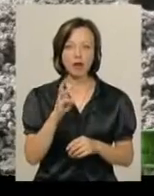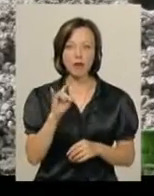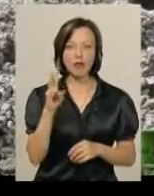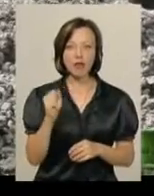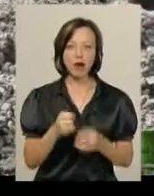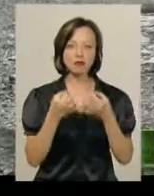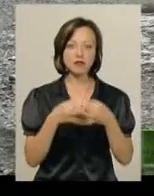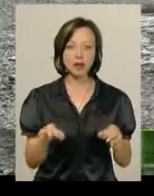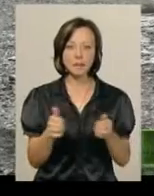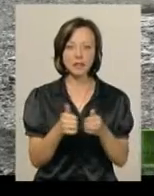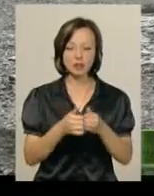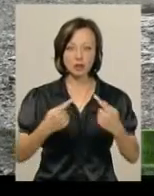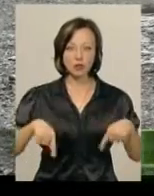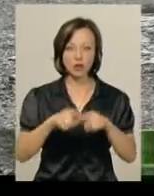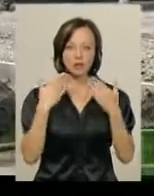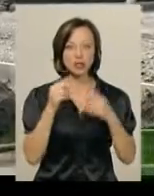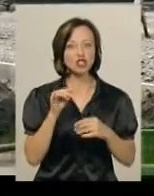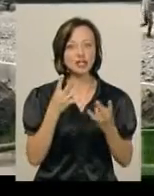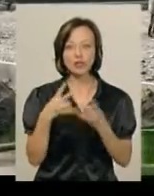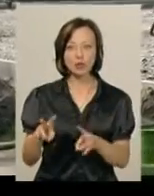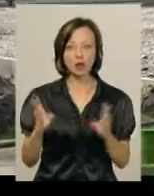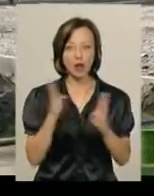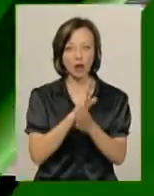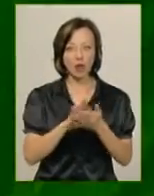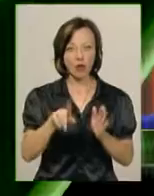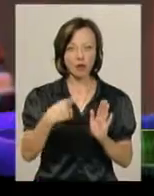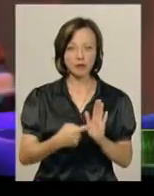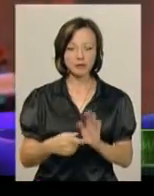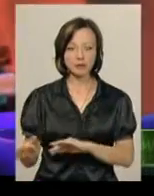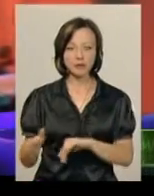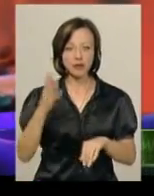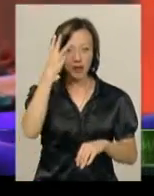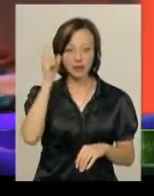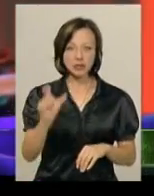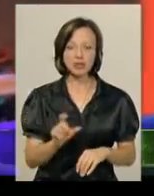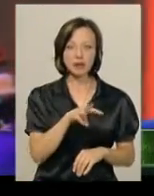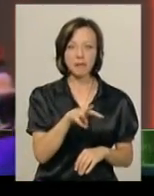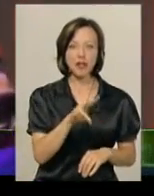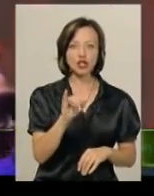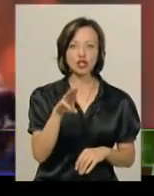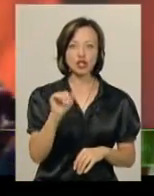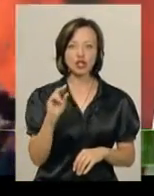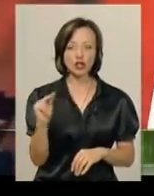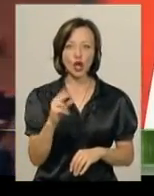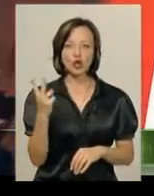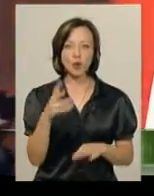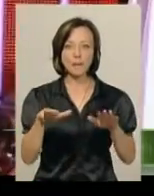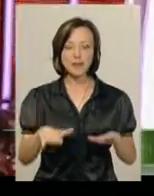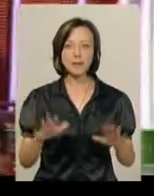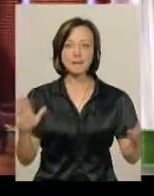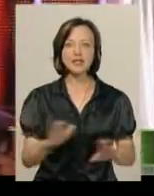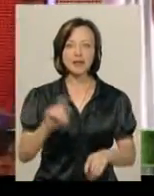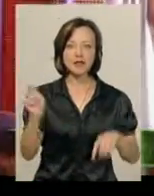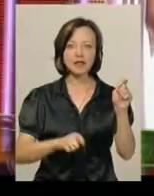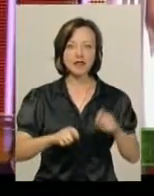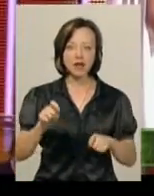зони відпочинку вулиці від машин та чи не зашкодить стоянка екології? Хмельничанка Міла Нічич здобула друге місце на пісенному фестивалі «Слов